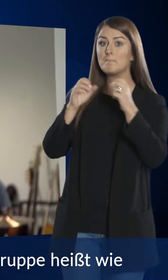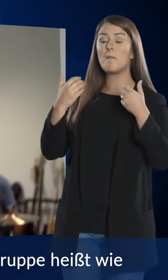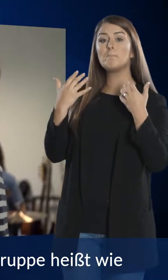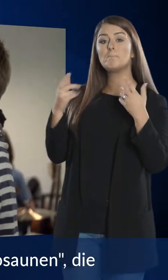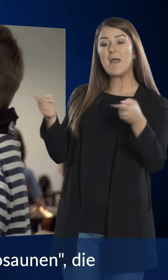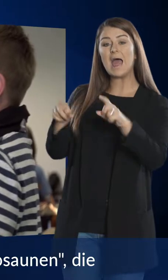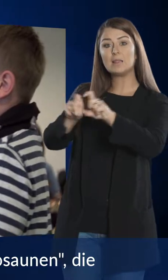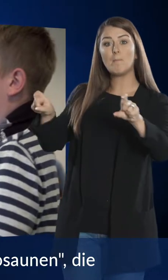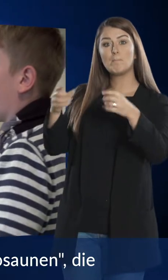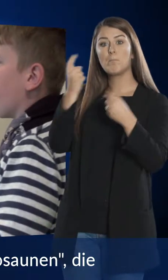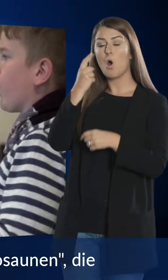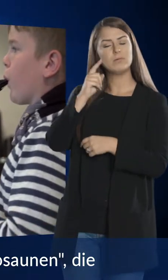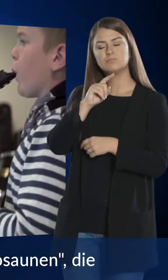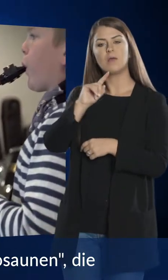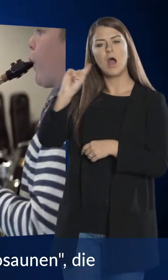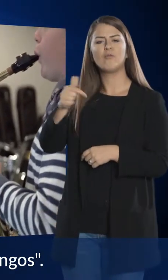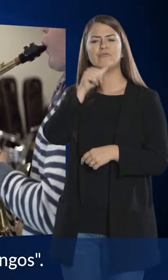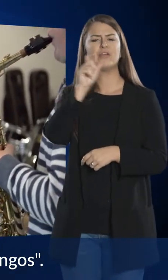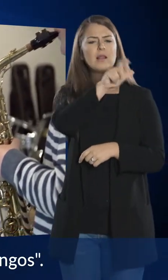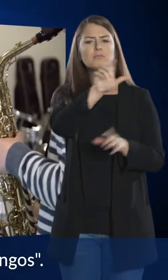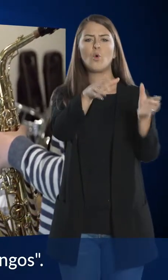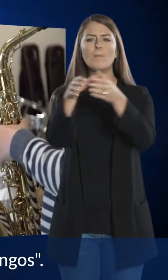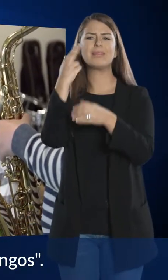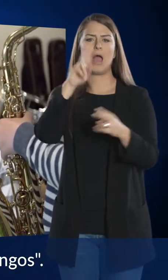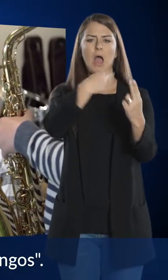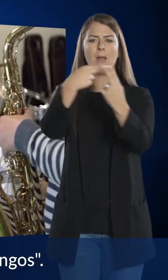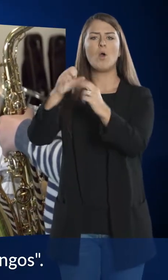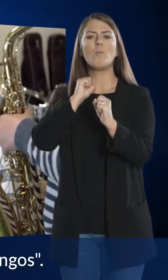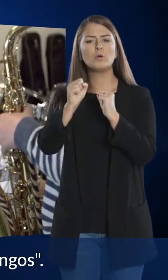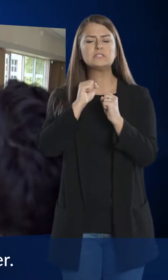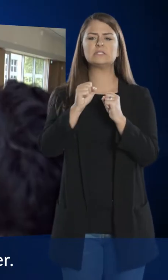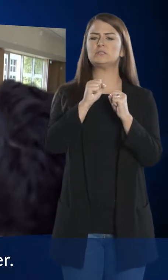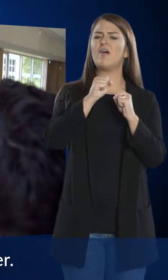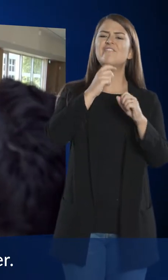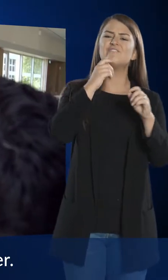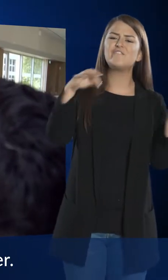heißt wie ein Instrument. Es gibt die Posaunen, die Violinen oder die Bongos.